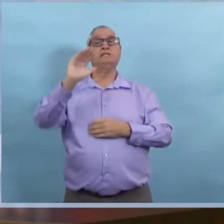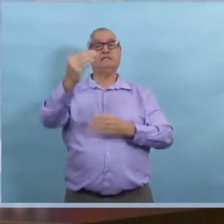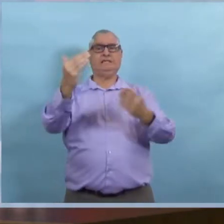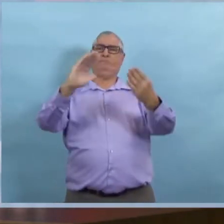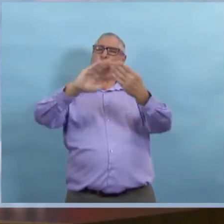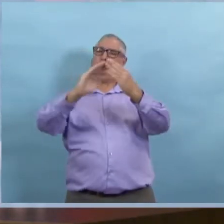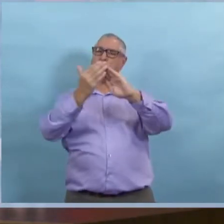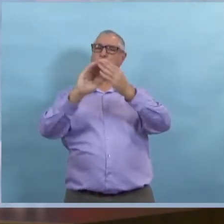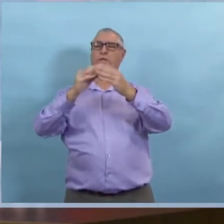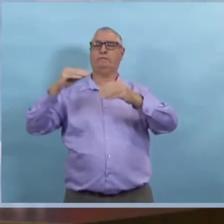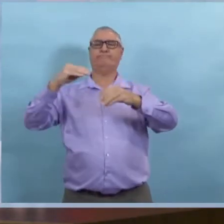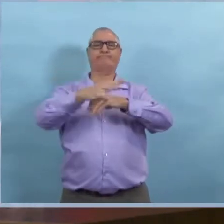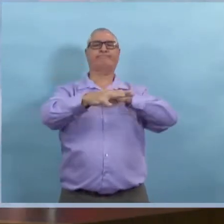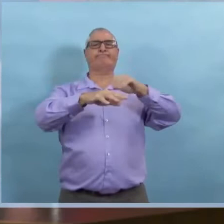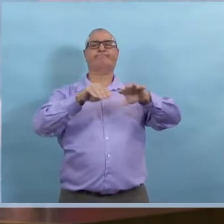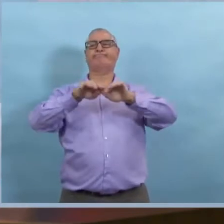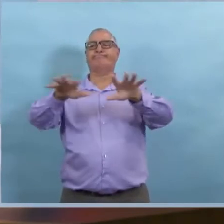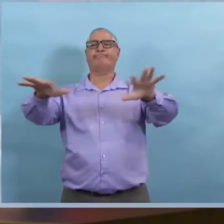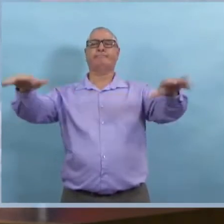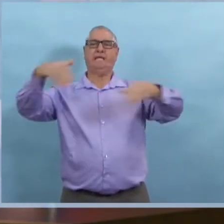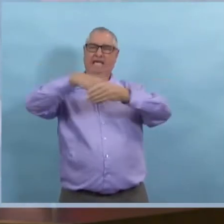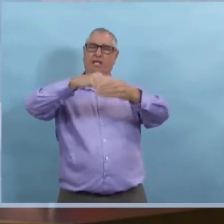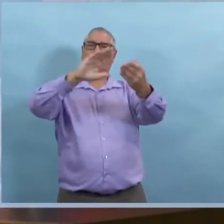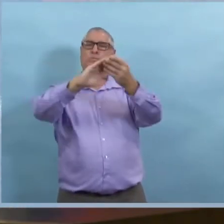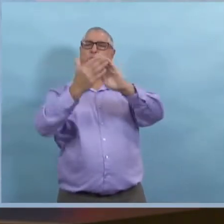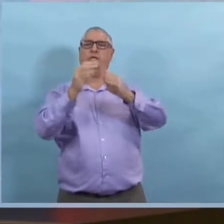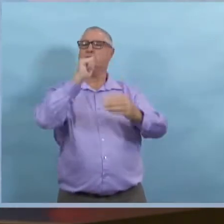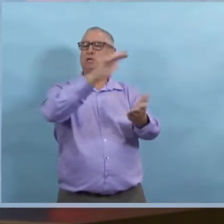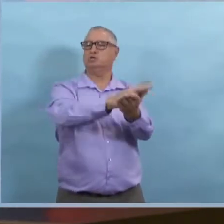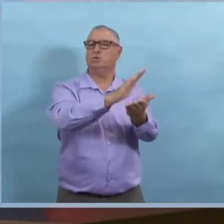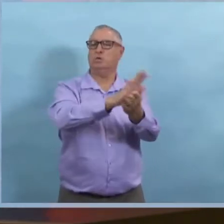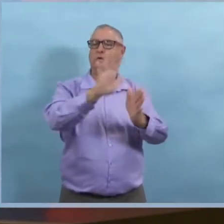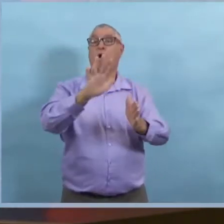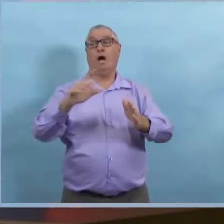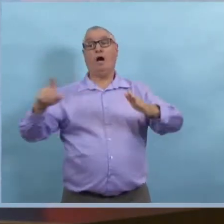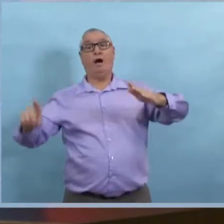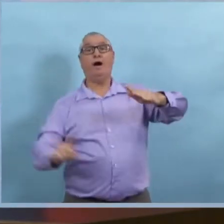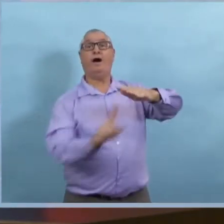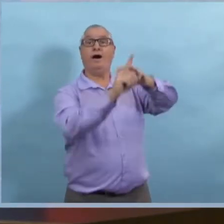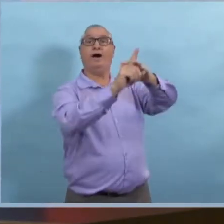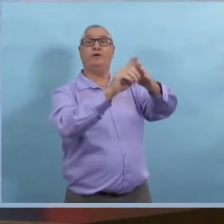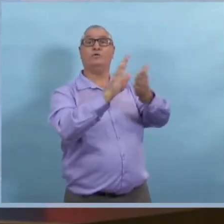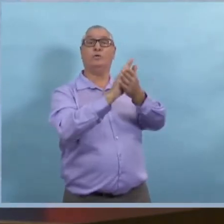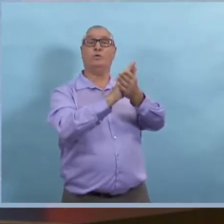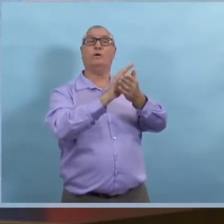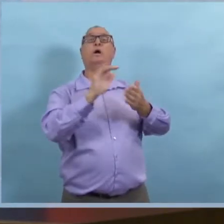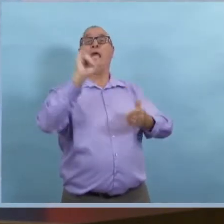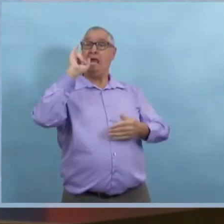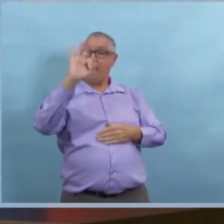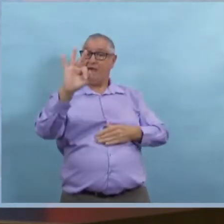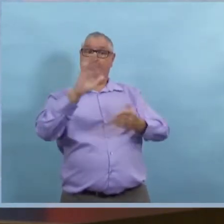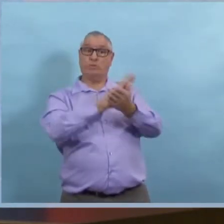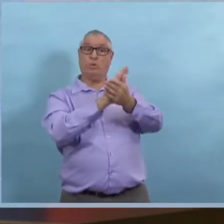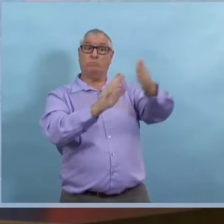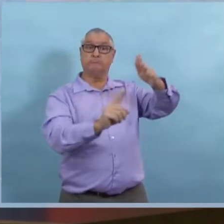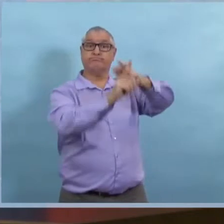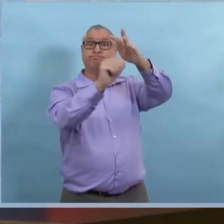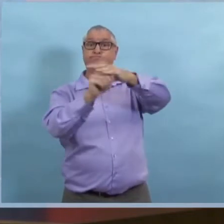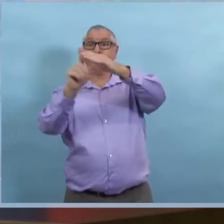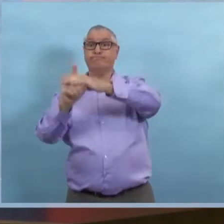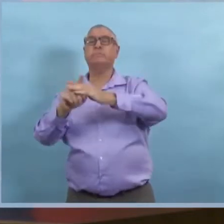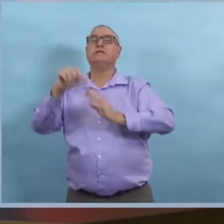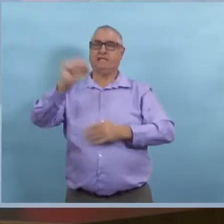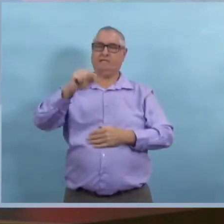Donc, toutes les mesures que l'on a prises pour réduire la transmission communautaire, ça va améliorer ce qu'on voit dans les écoles. Mais honnêtement, les écoles,